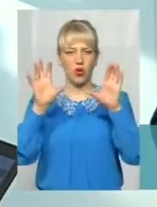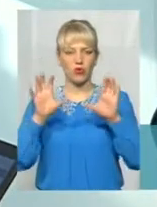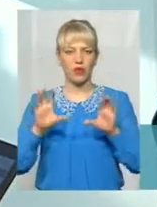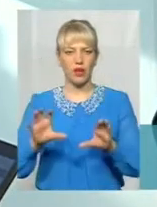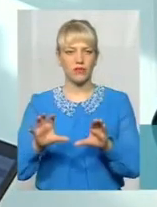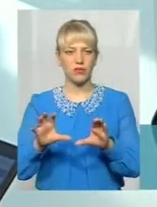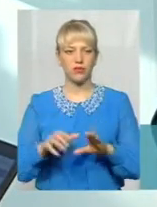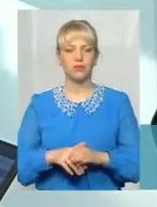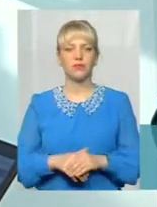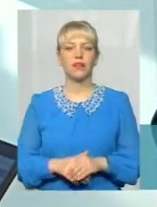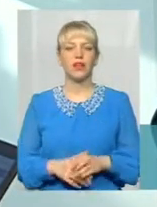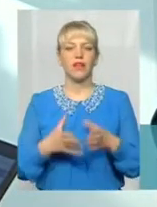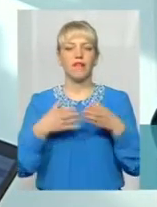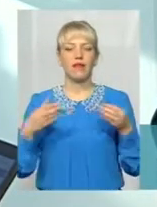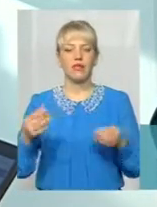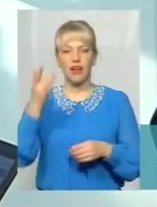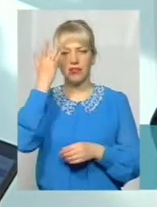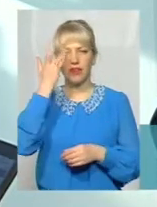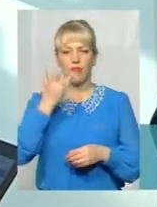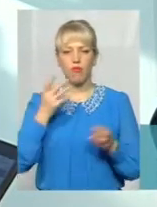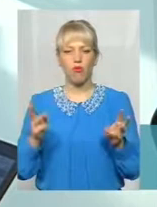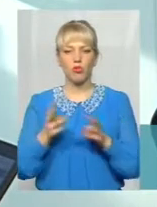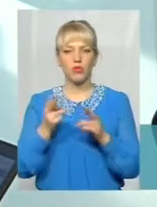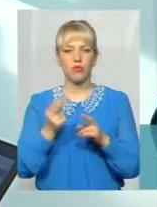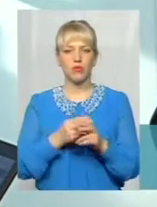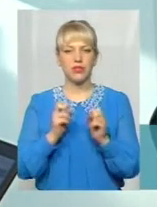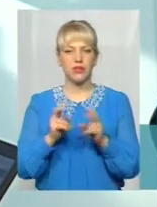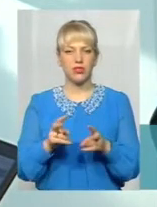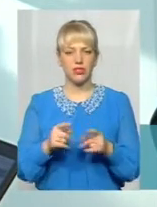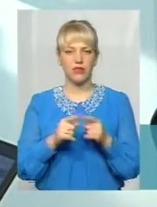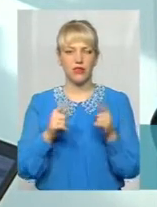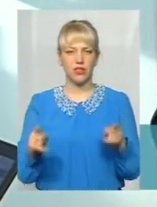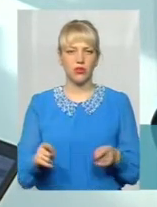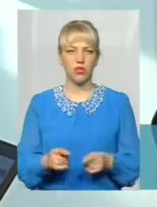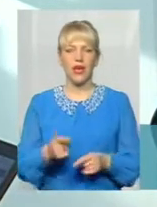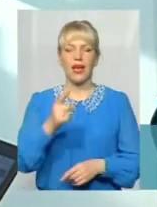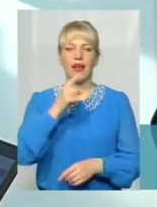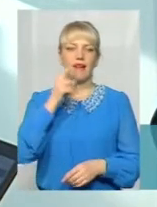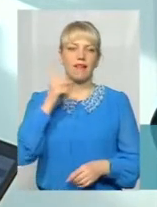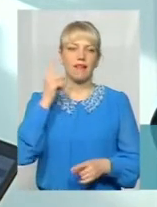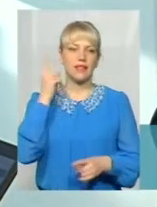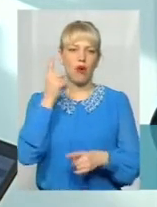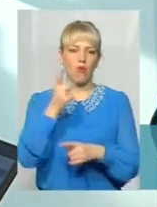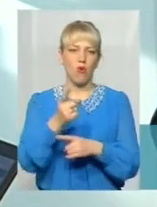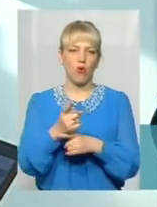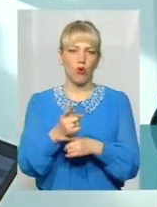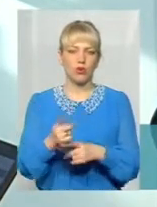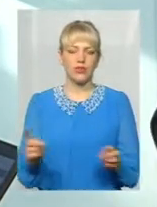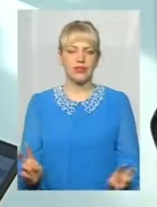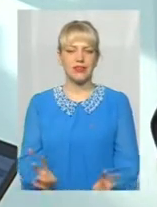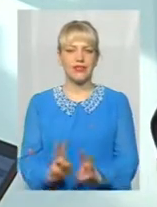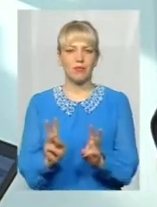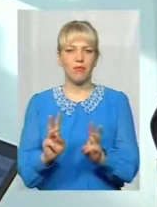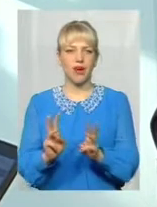весняно-літній пожеженебезпечний період категорично, наголошую, категорично заборонено розпалювання вогнич